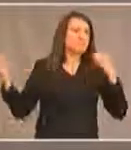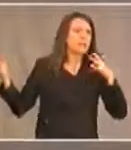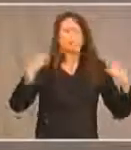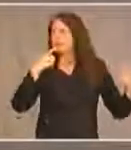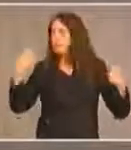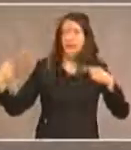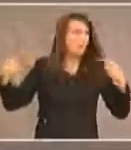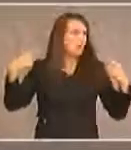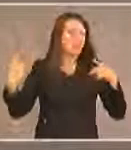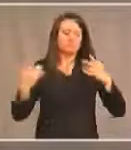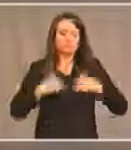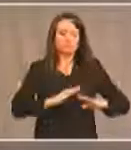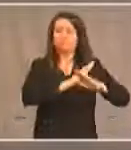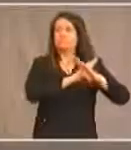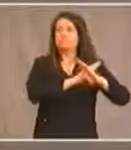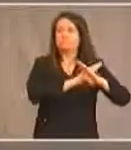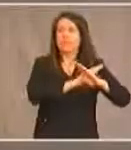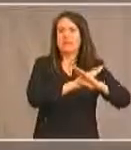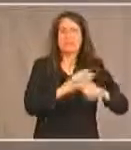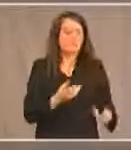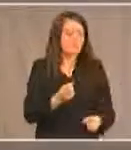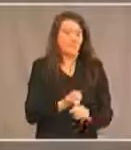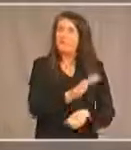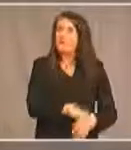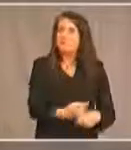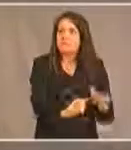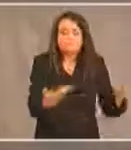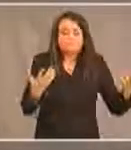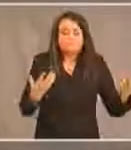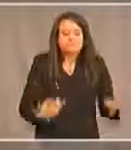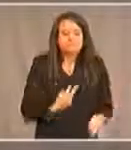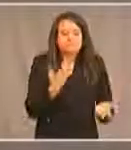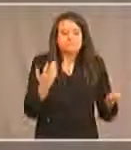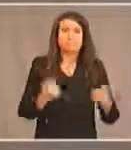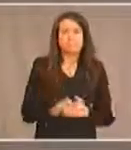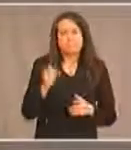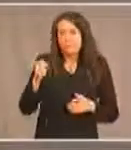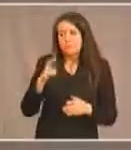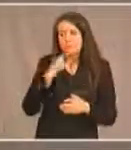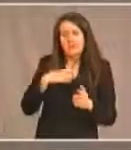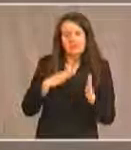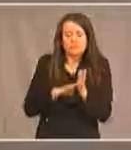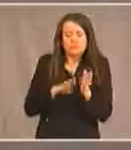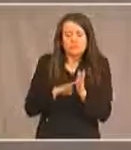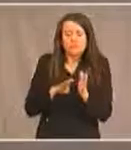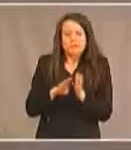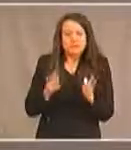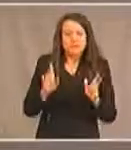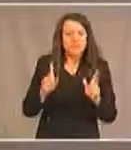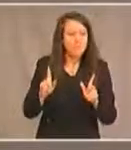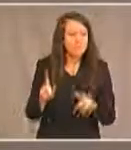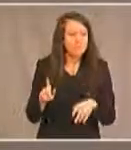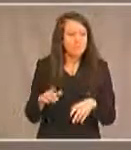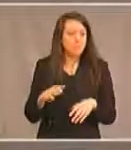alors nous avons connu certaines améliorations il y a eu du